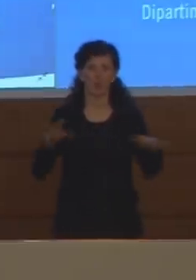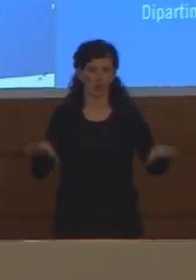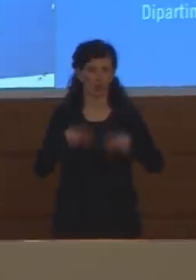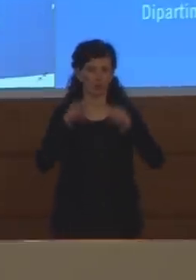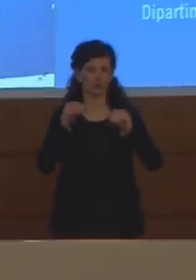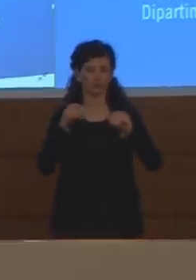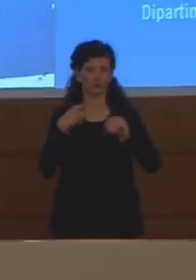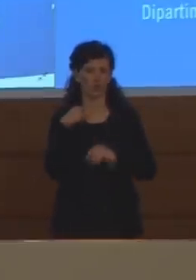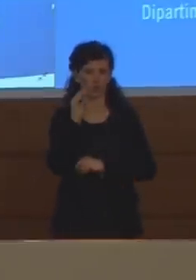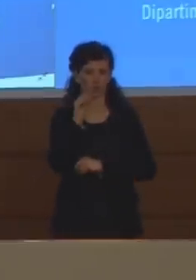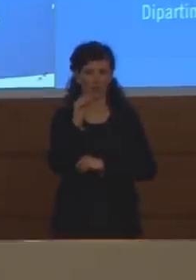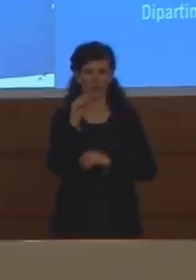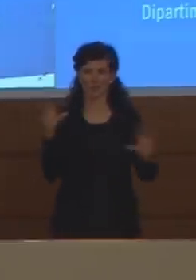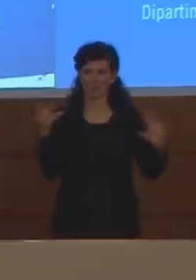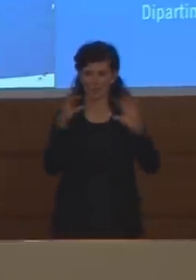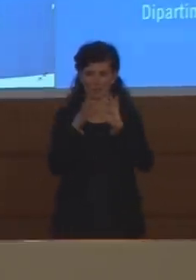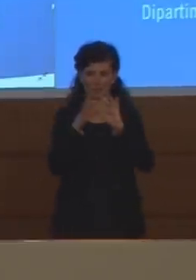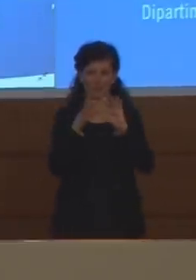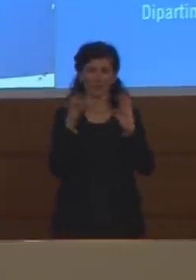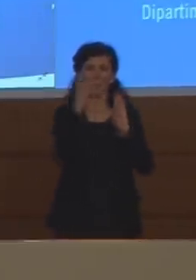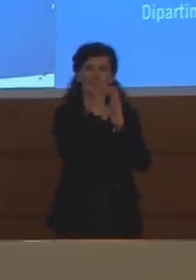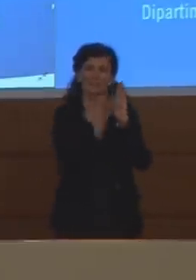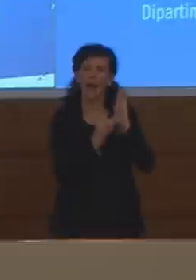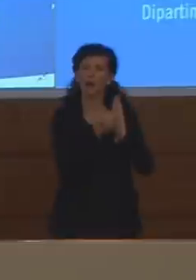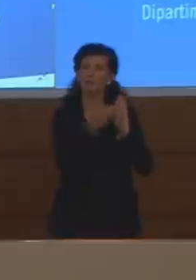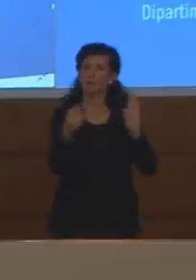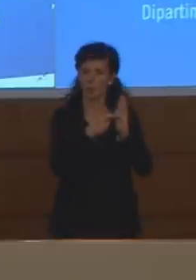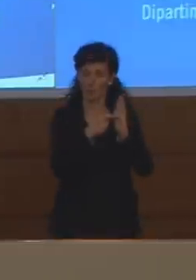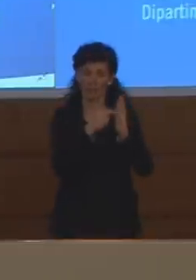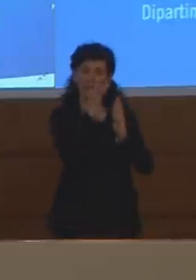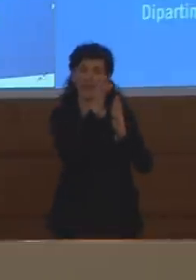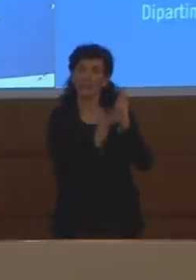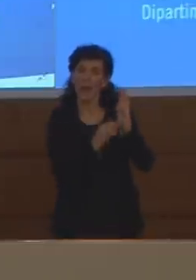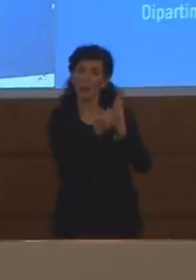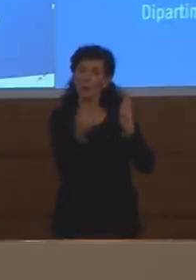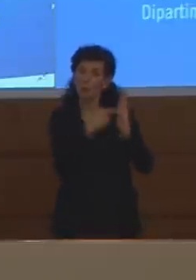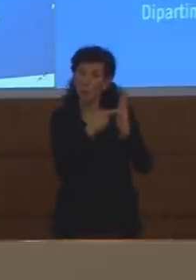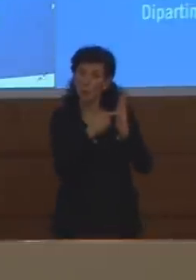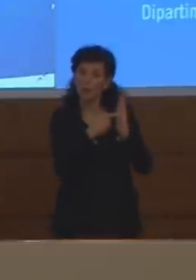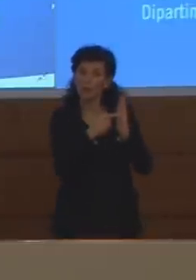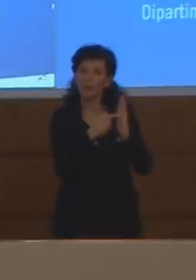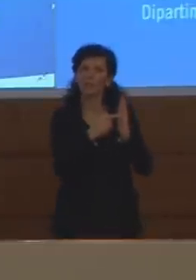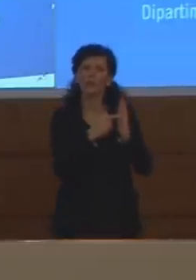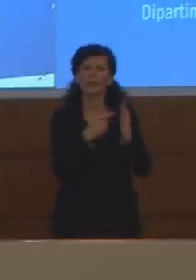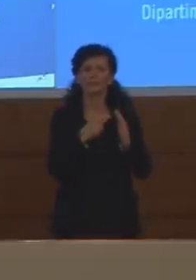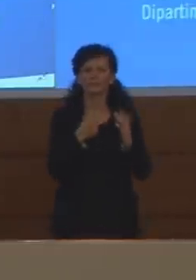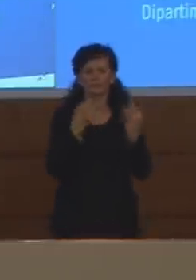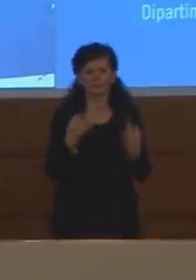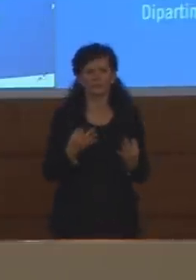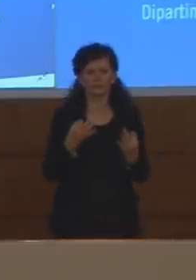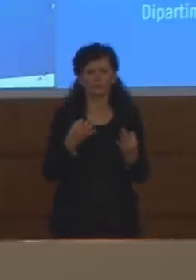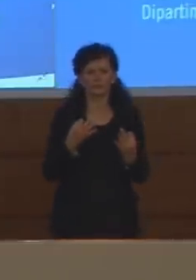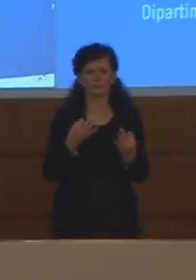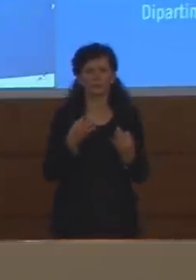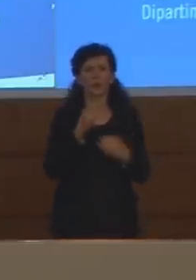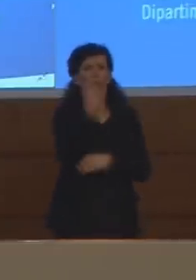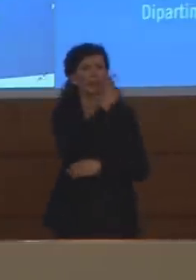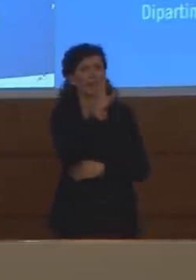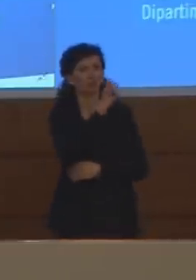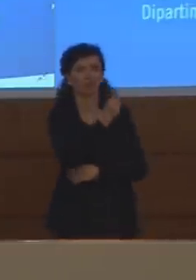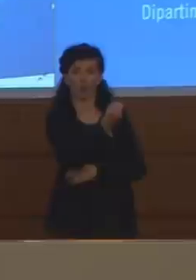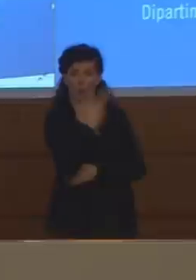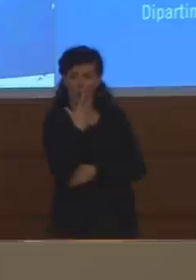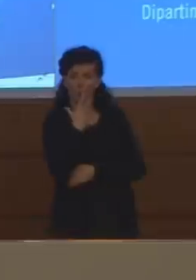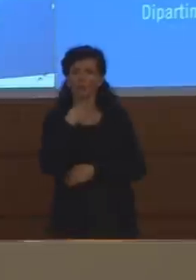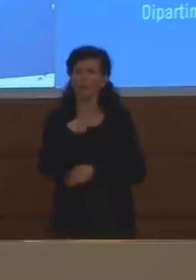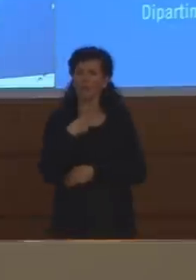al dato che noi diamo il dato è un dato giornaliero che ci viene comunicato dalle regioni per